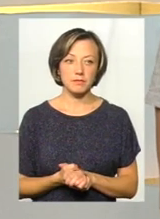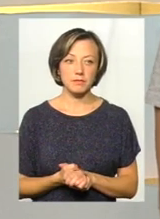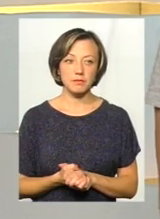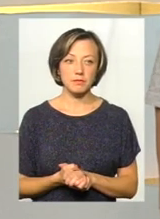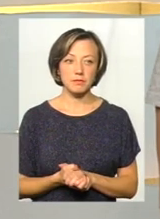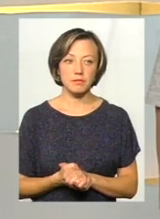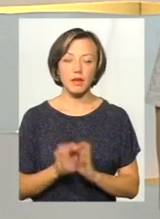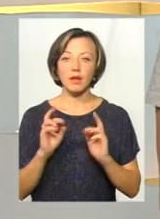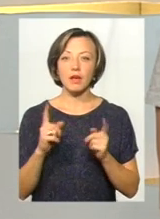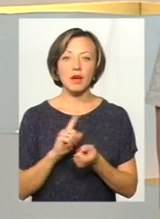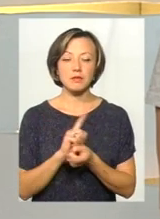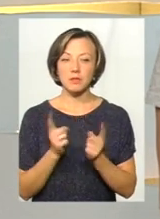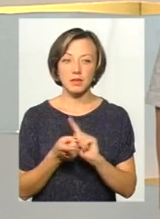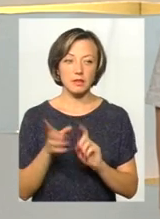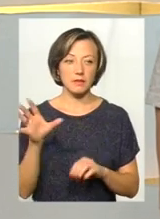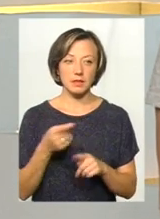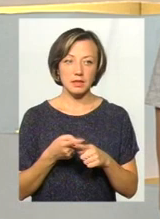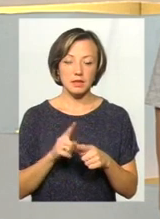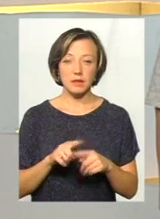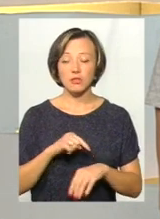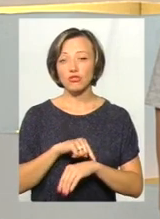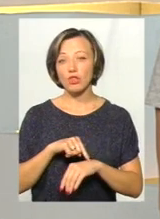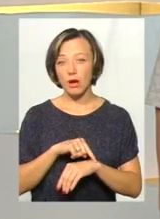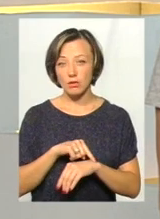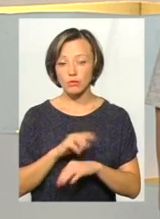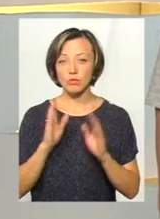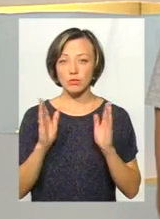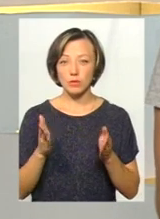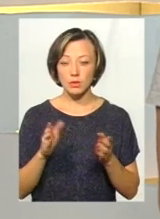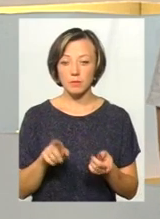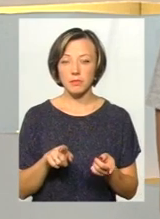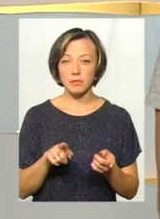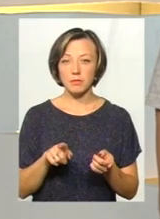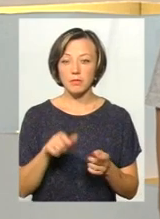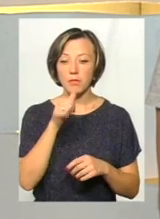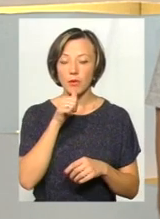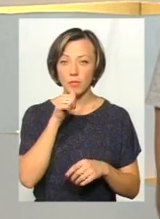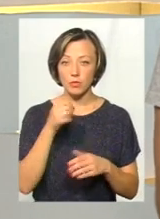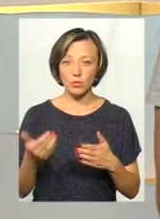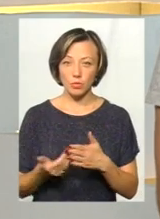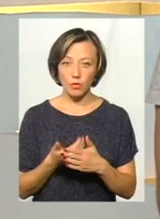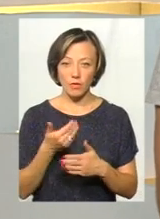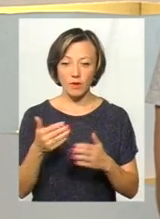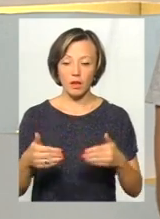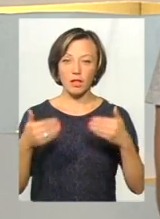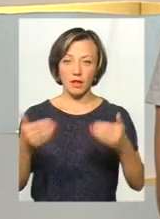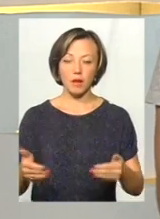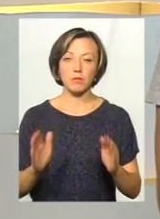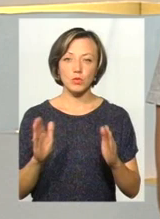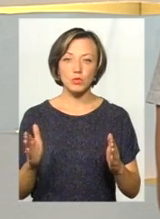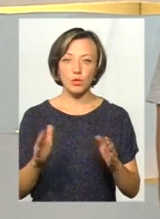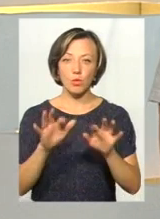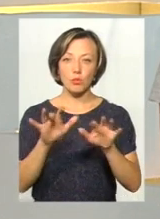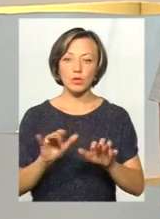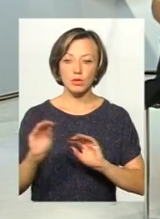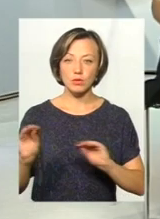Як це все змінити? Ну, з часом будемо переговорити наступні етапи впровадження, тобто там будуть комп